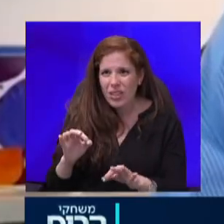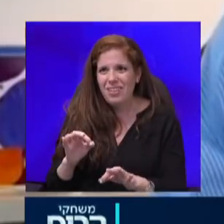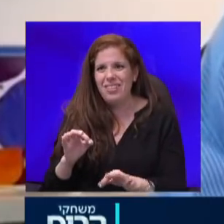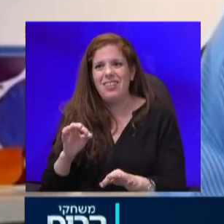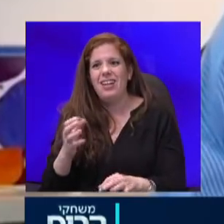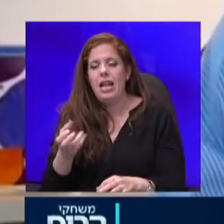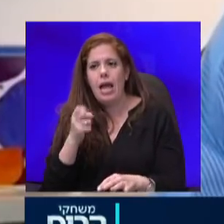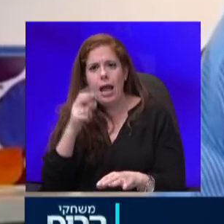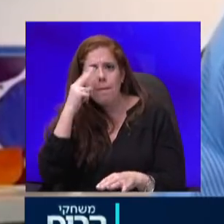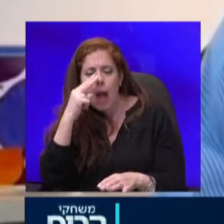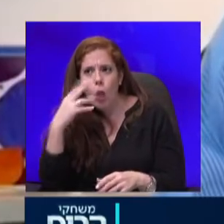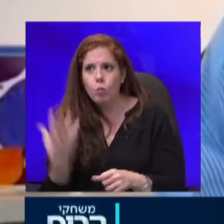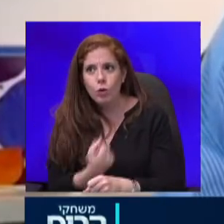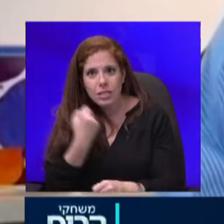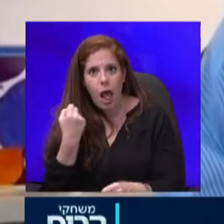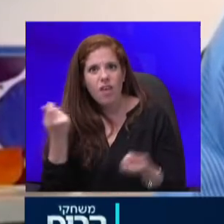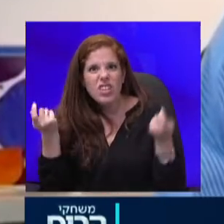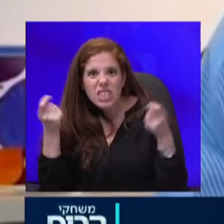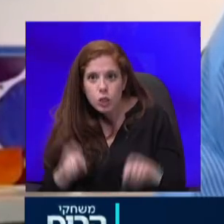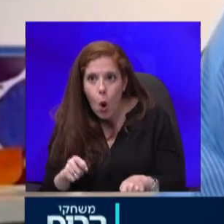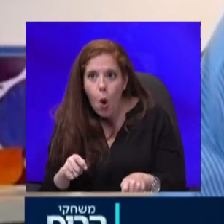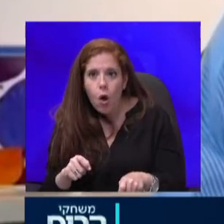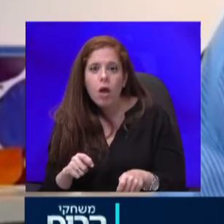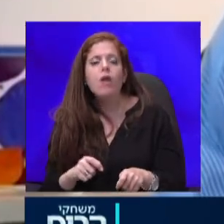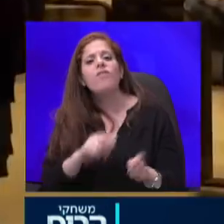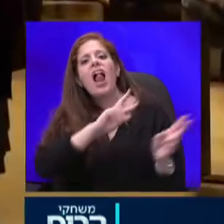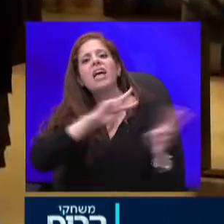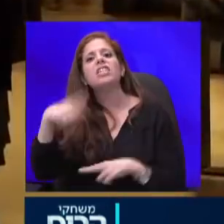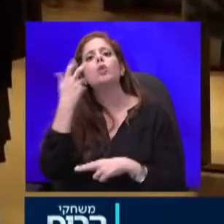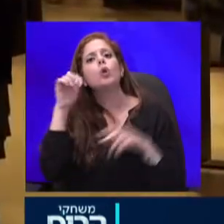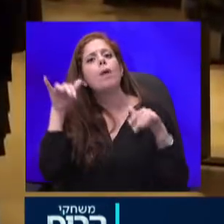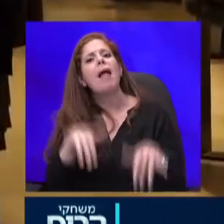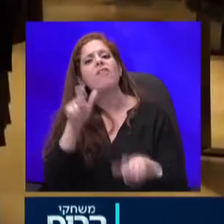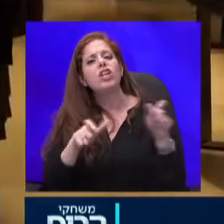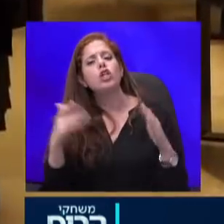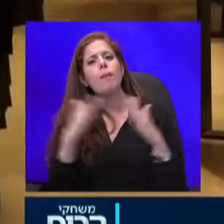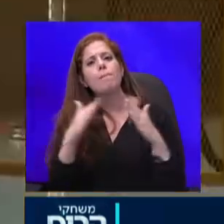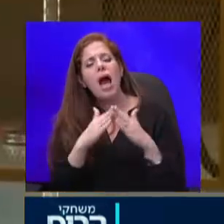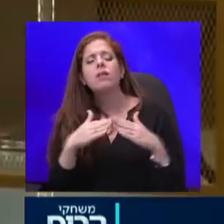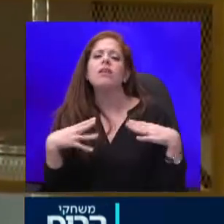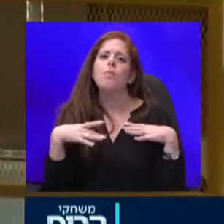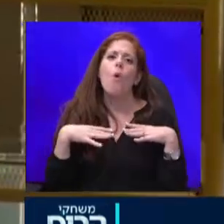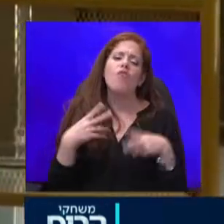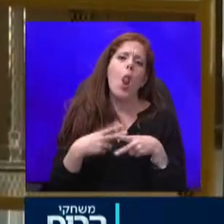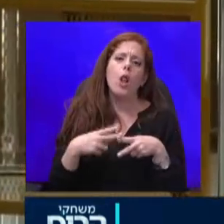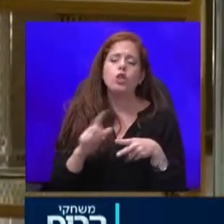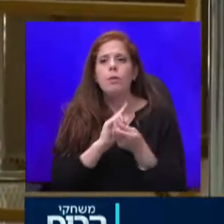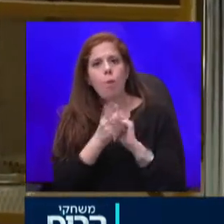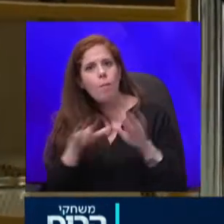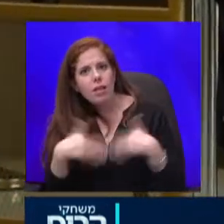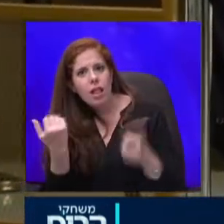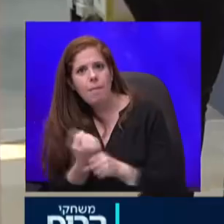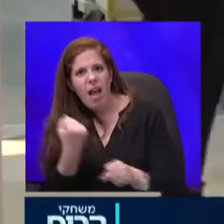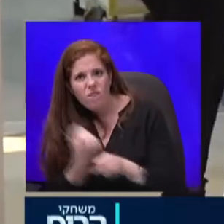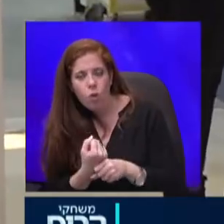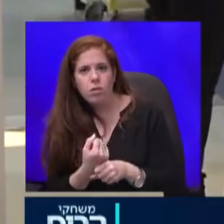ולסגור אותו ולשים 30 אלף איש וחזרה בבית עם חלט במקום לתת להם לעבוד, להתפנס ולשארים מיסים למדינת